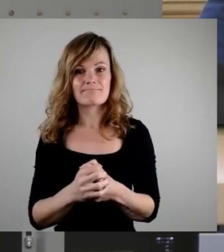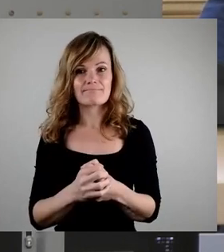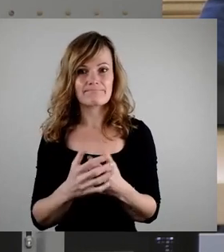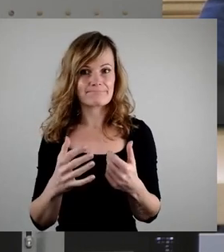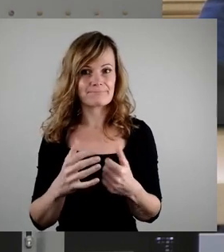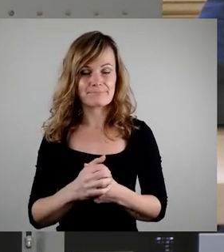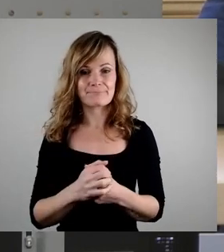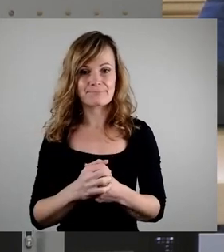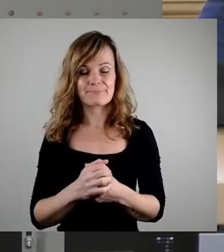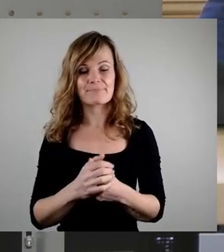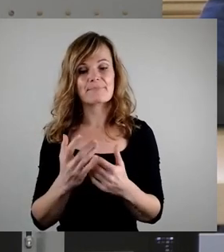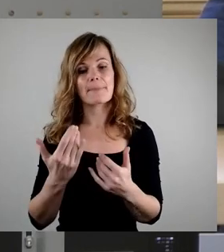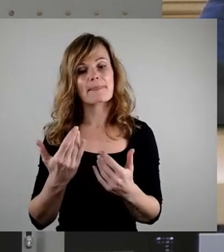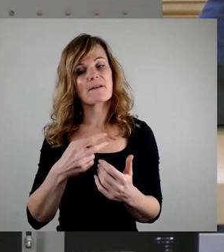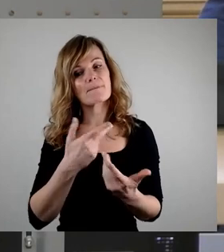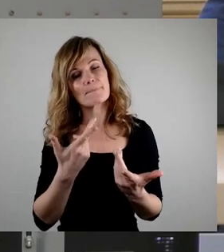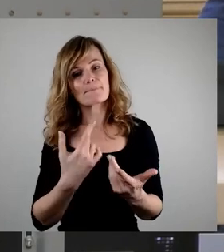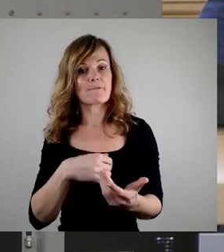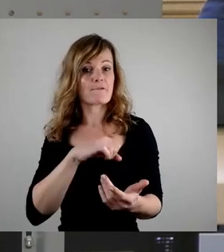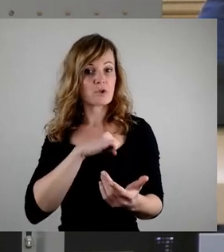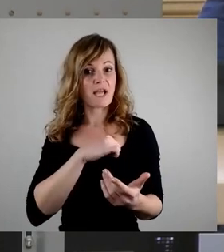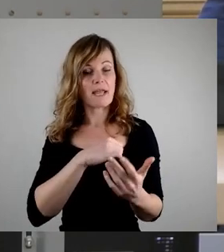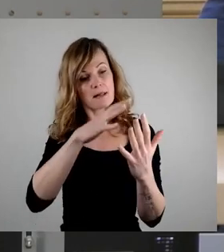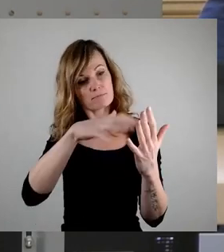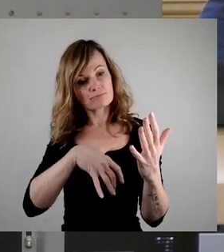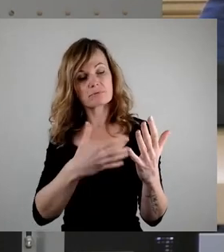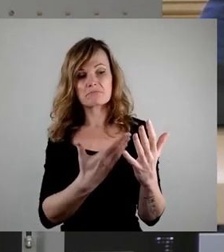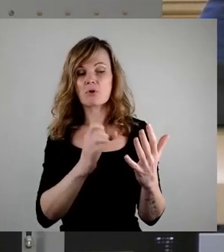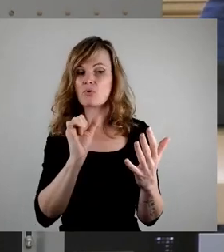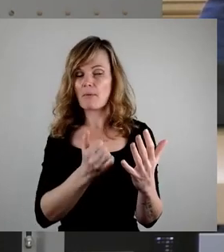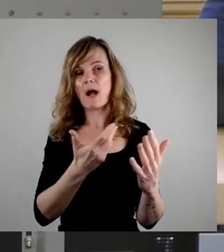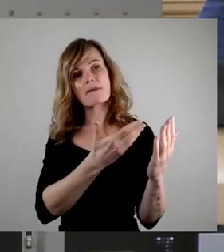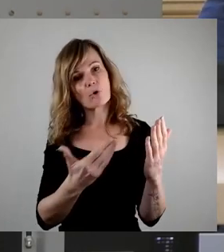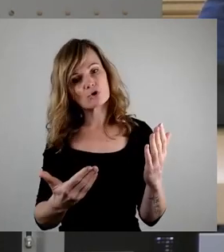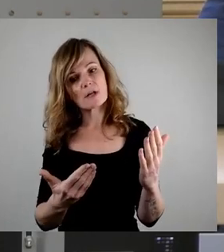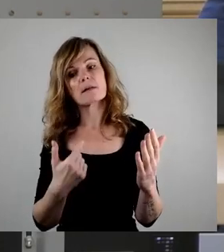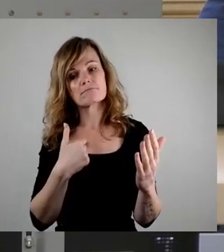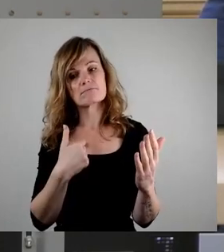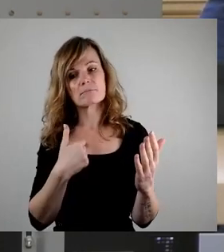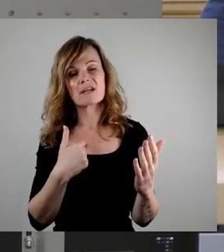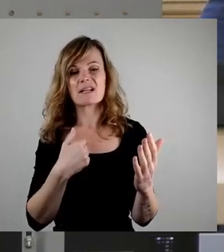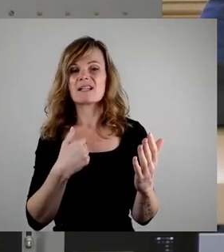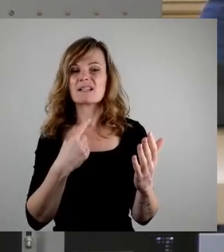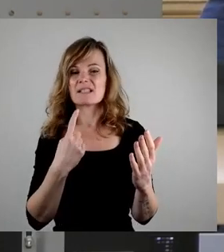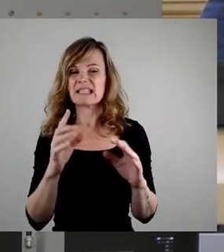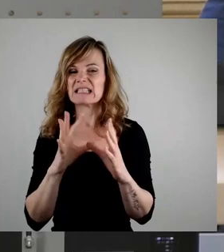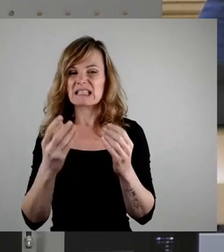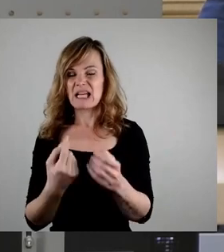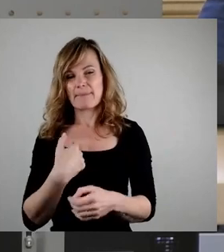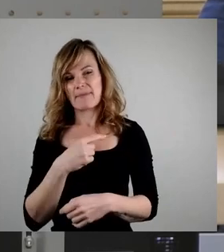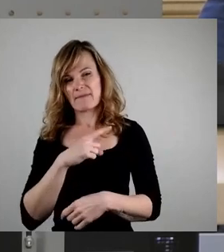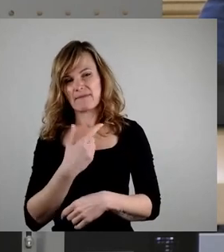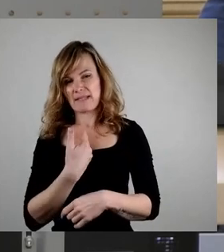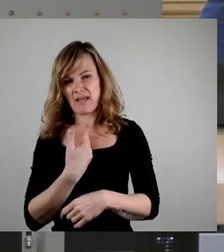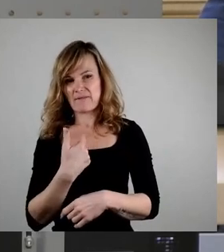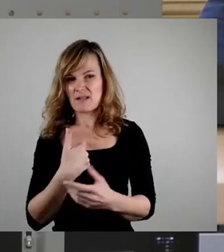vorgestellt. Ich bin insgesamt da relativ skeptisch, auch deshalb, und